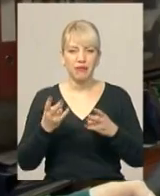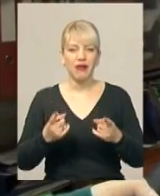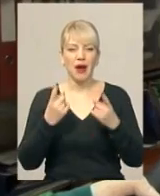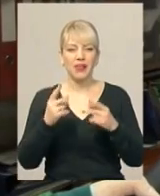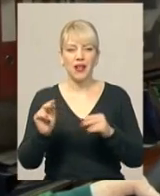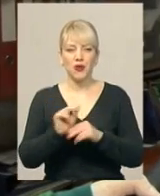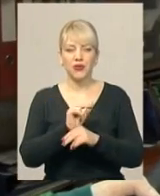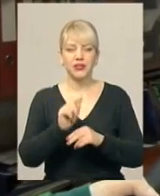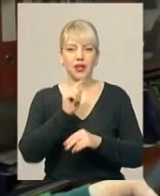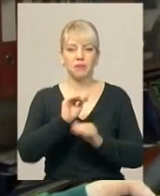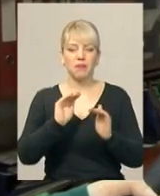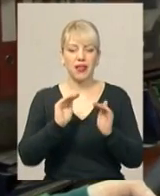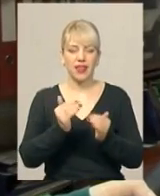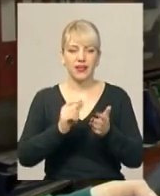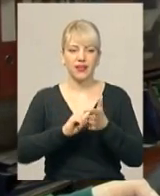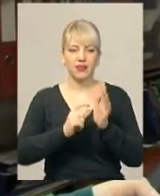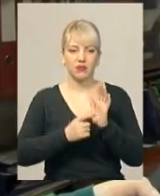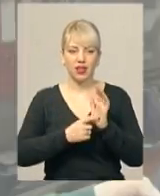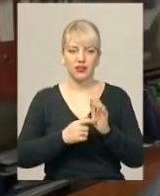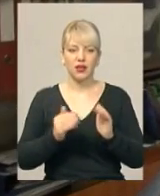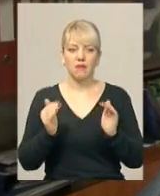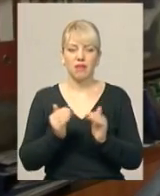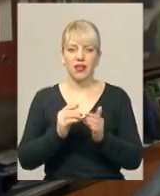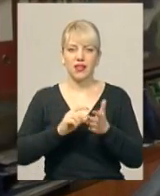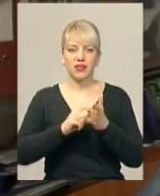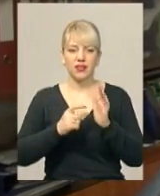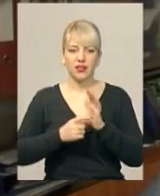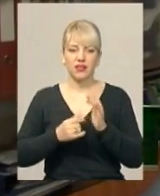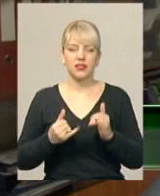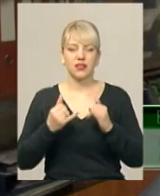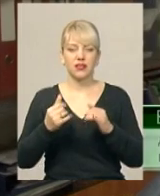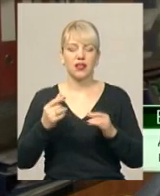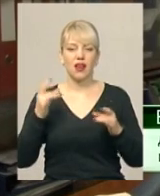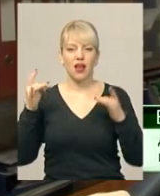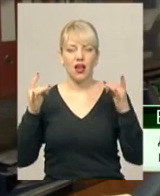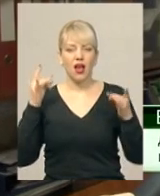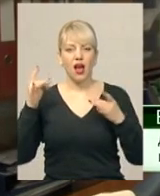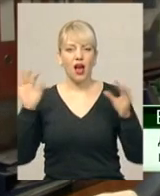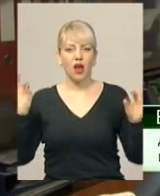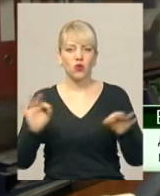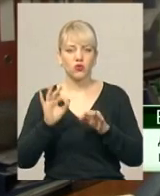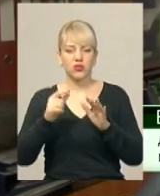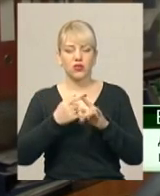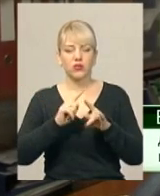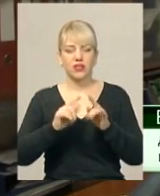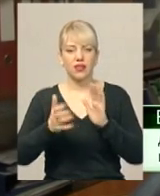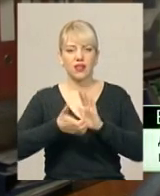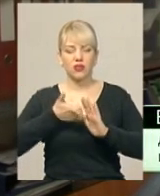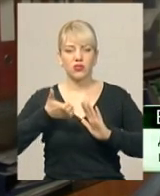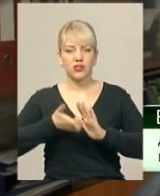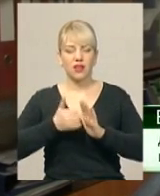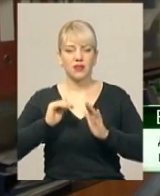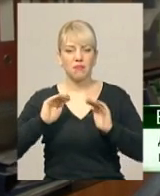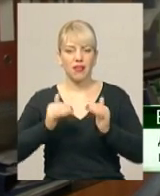Там маленькі кімнати, класи. Для акустики це недостатньо. І мала